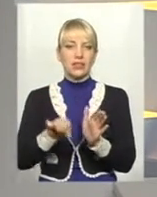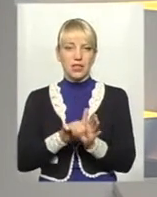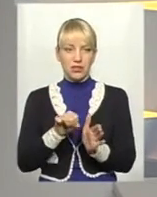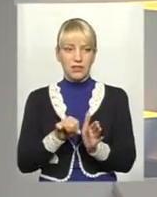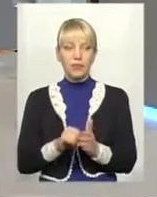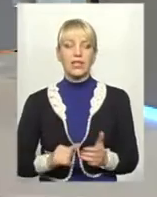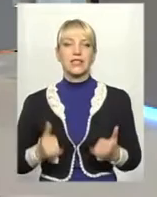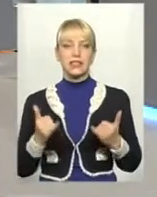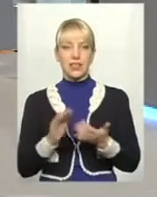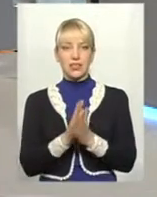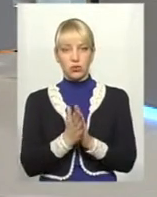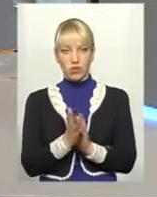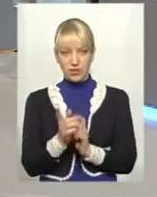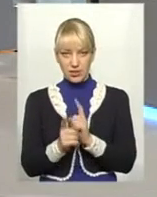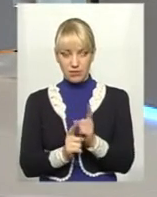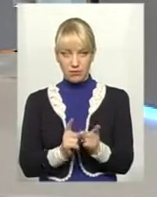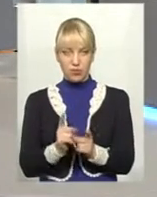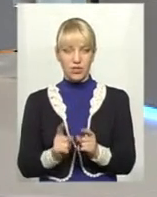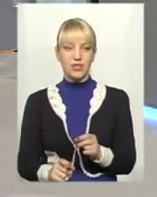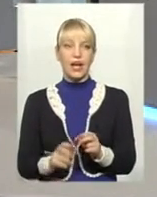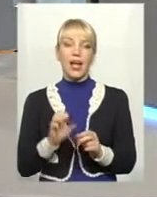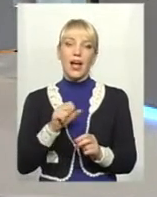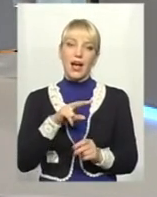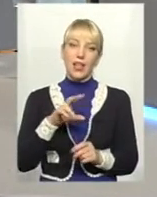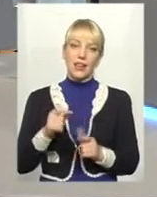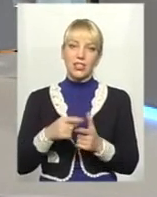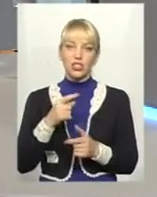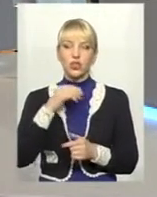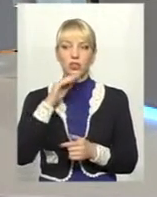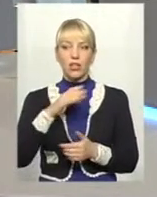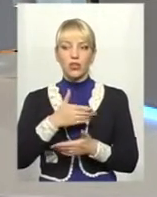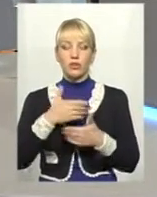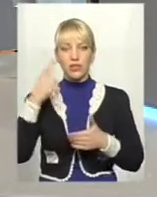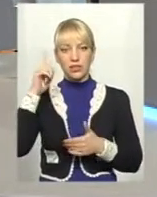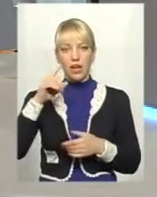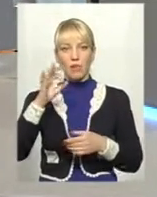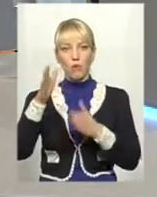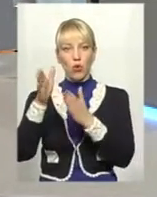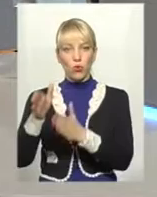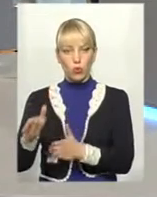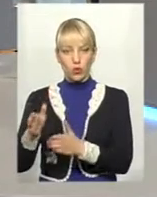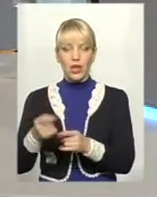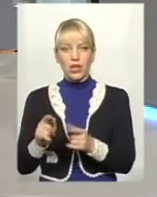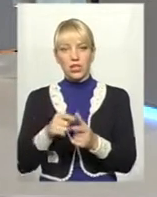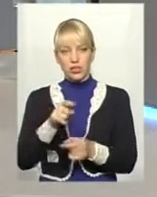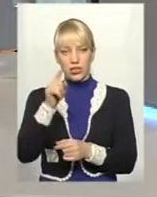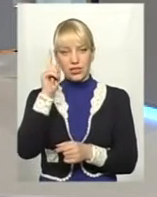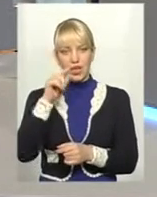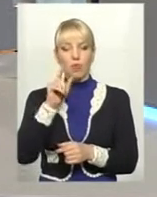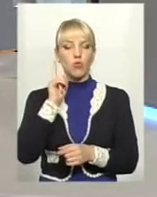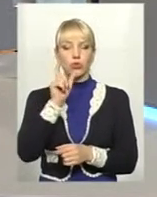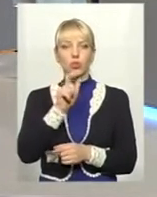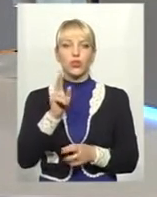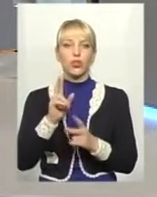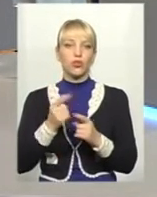Зараз ситуація змінюється, як бачимо, але чи достатньо ми знаємо про нього, на вашу думку? Чи достатньо знає молоде покоління і хто він